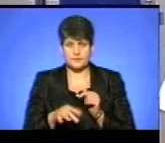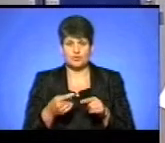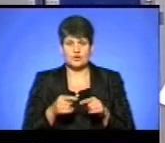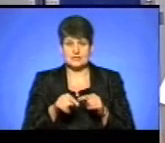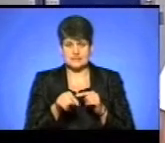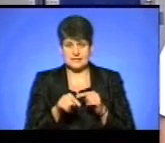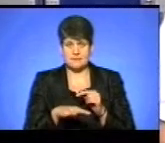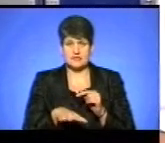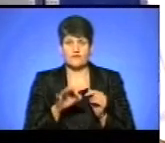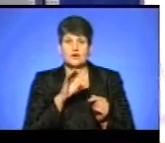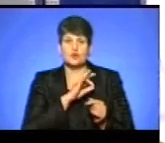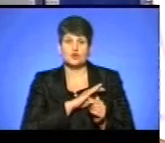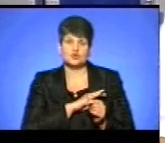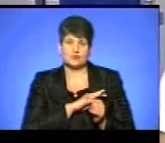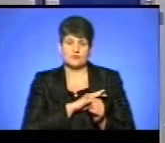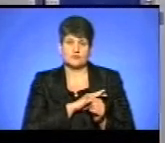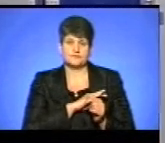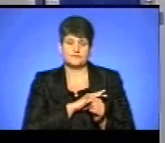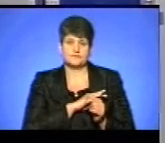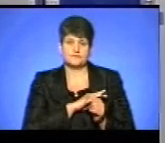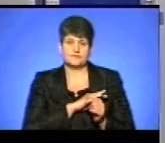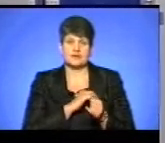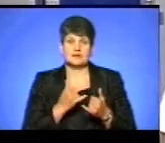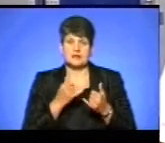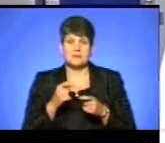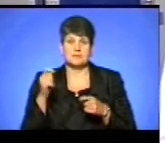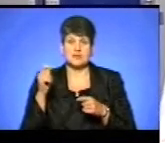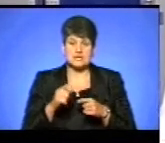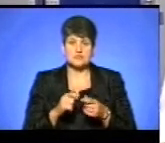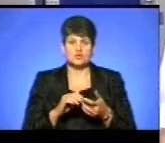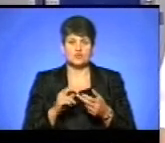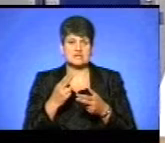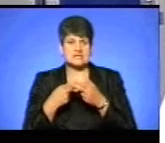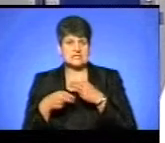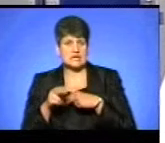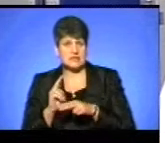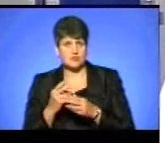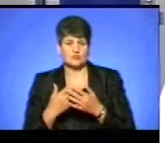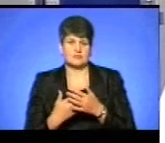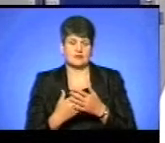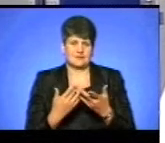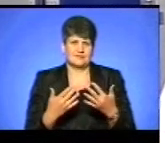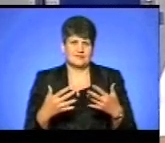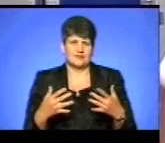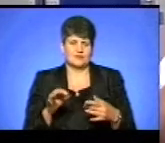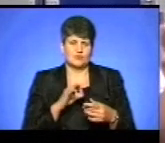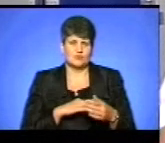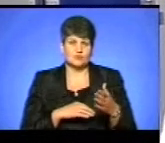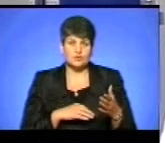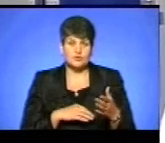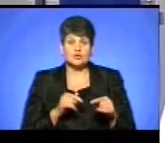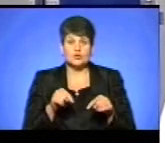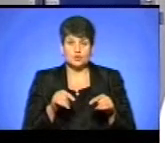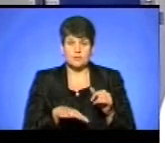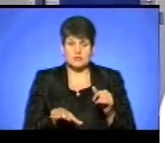цей майданчик використовувався десь для приїзду цирку чи інших там атракціонів, використовувався, що воно буде тільки